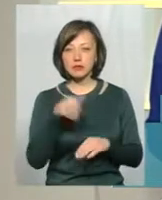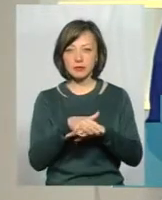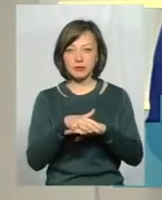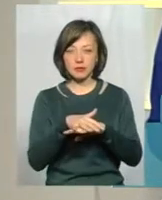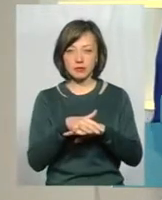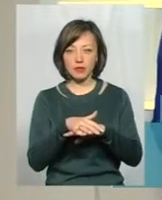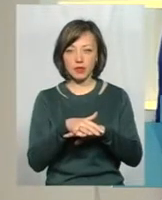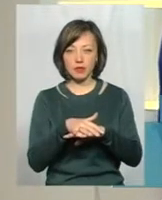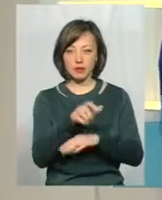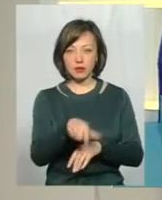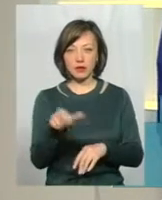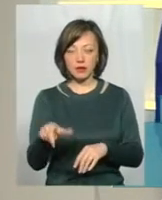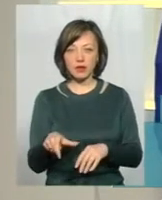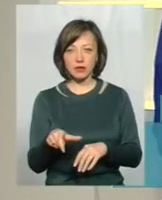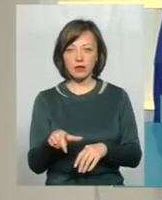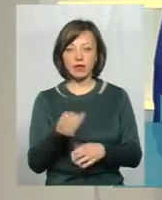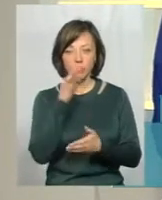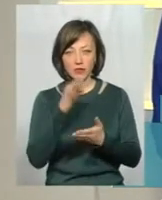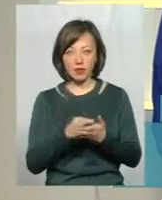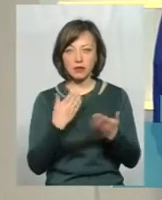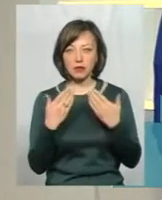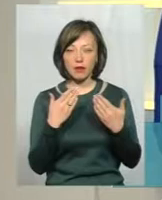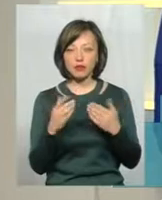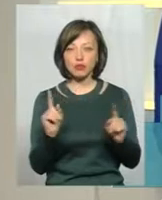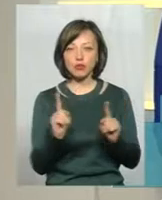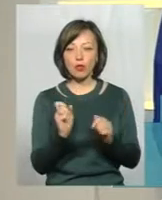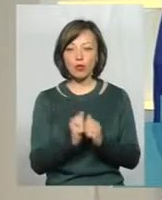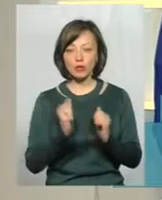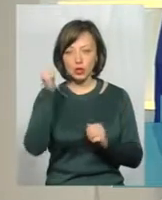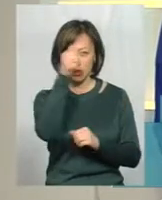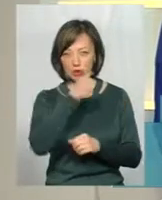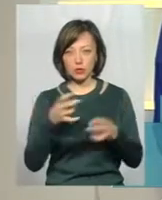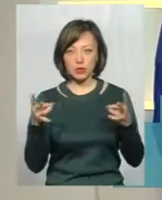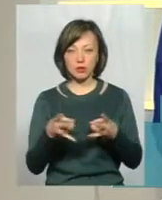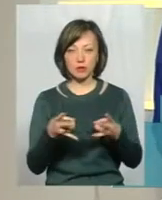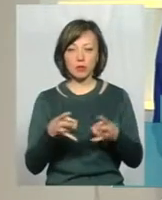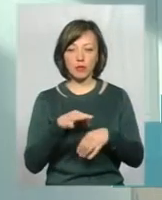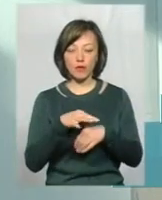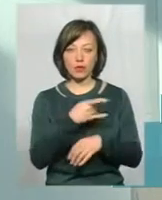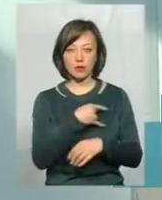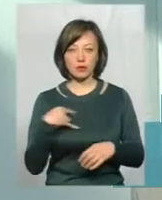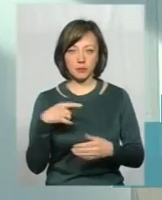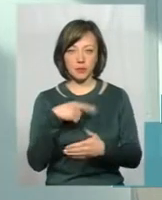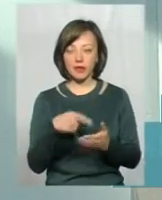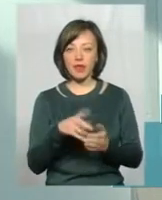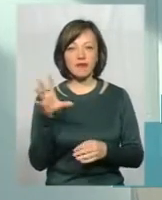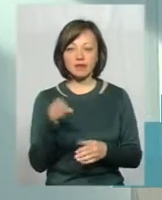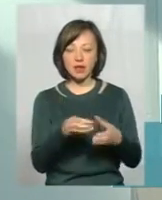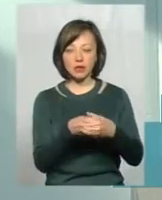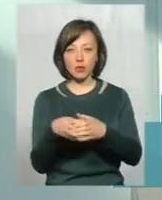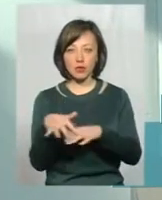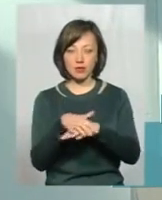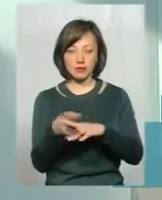відповідально ставиться до того, що кожен рік потрібно? Ну, ви знаєте, не всі категорії